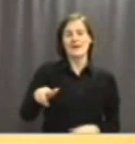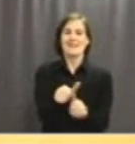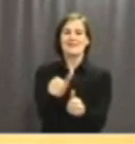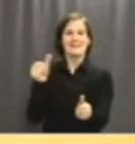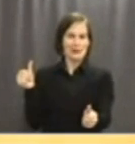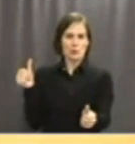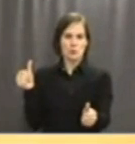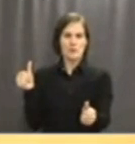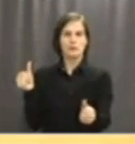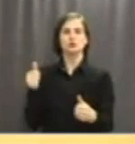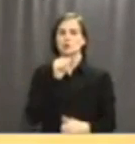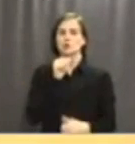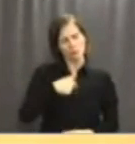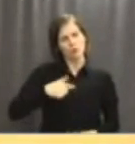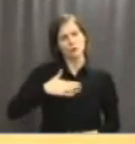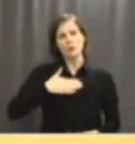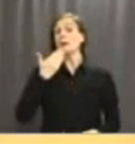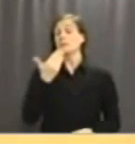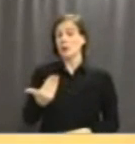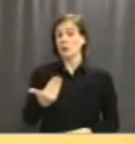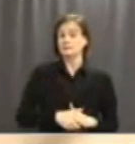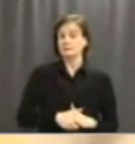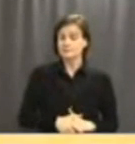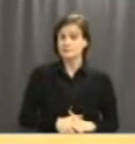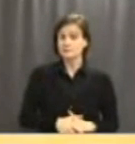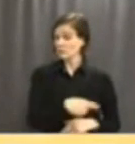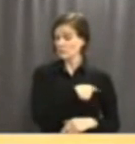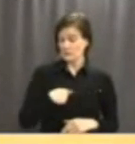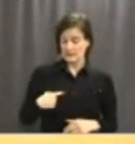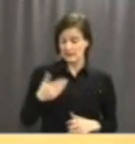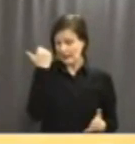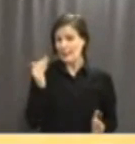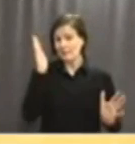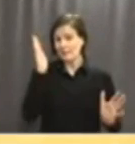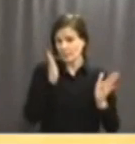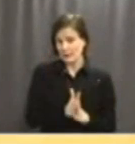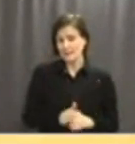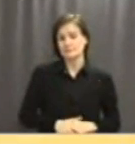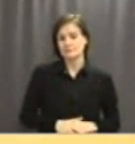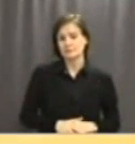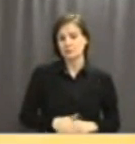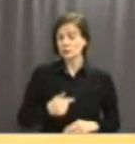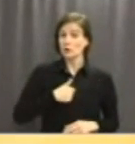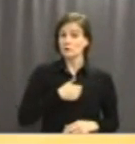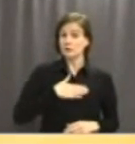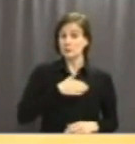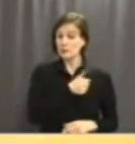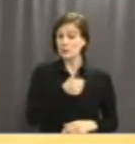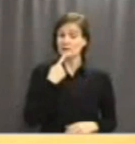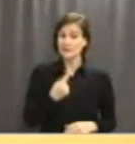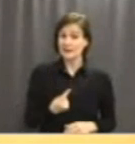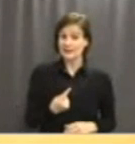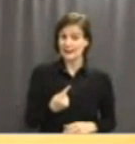Och det tycker jag är bra. Och det kan vi absolut leva med. Jag kan väl egentligen bara konstatera att vi